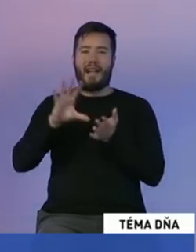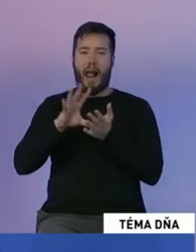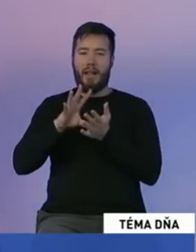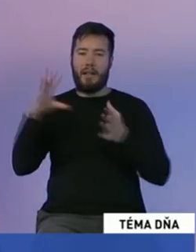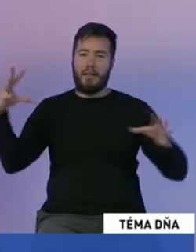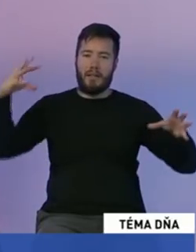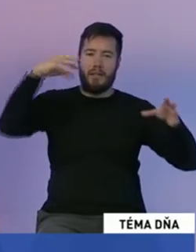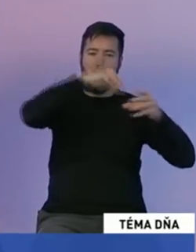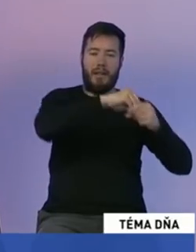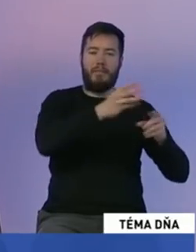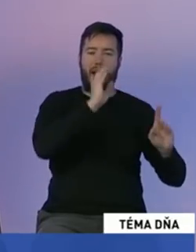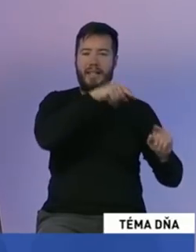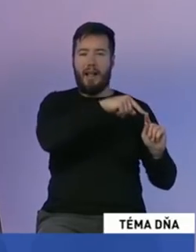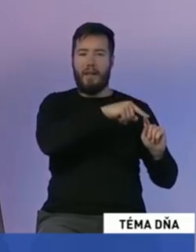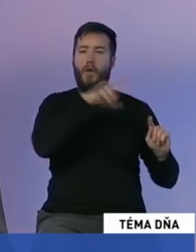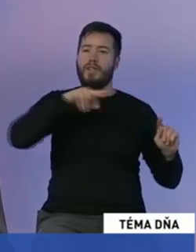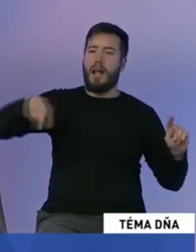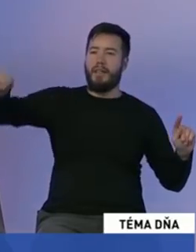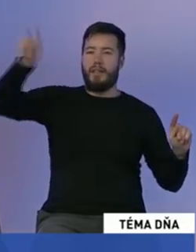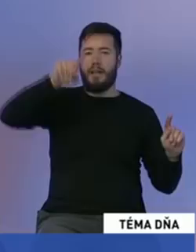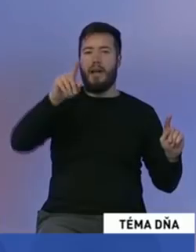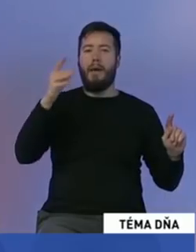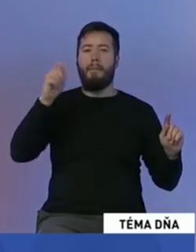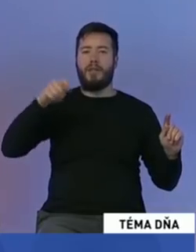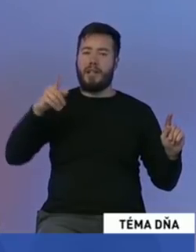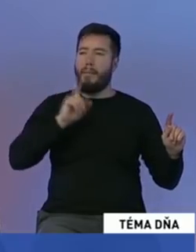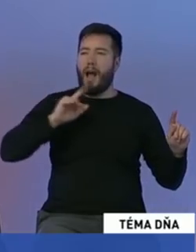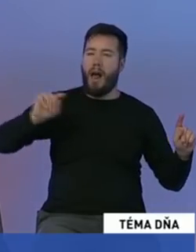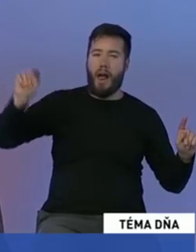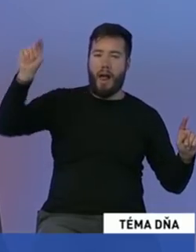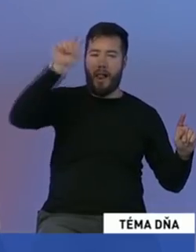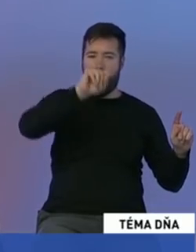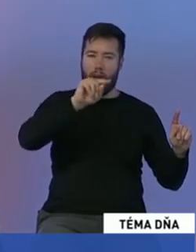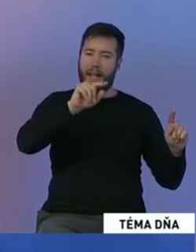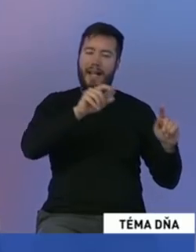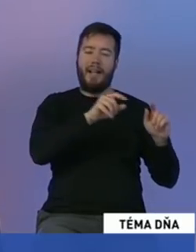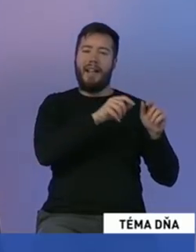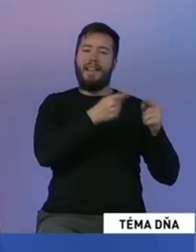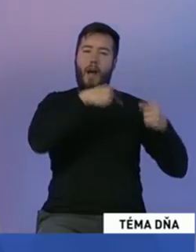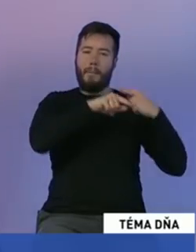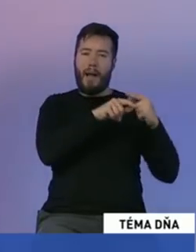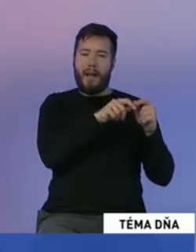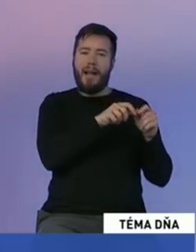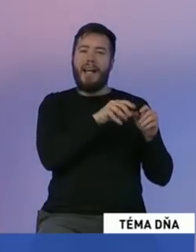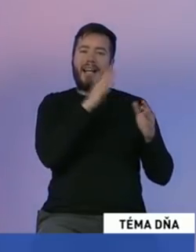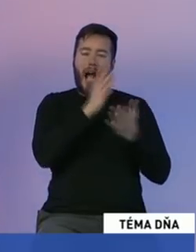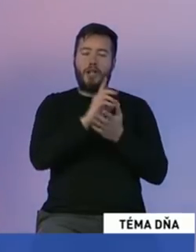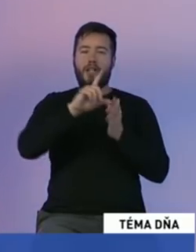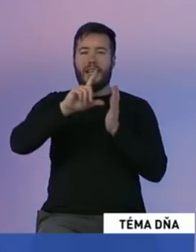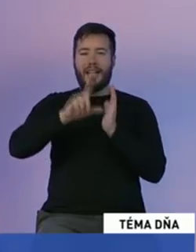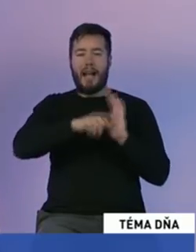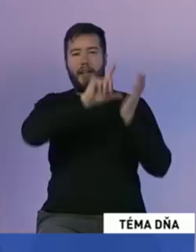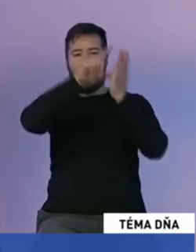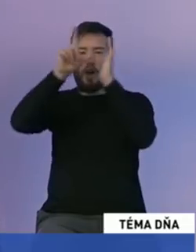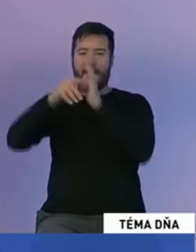krajina. Jednoducho, aby sme to mali viacej decentralizované. Aby v tých regionoch mali každý to svoje zastúpenie